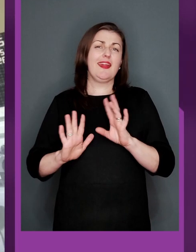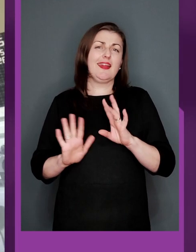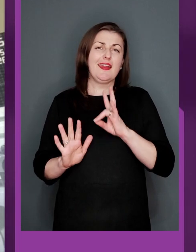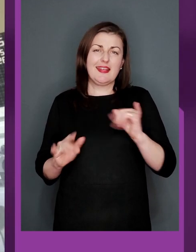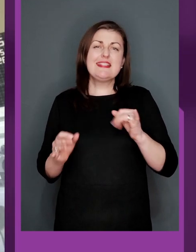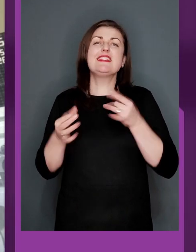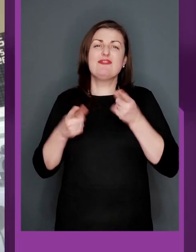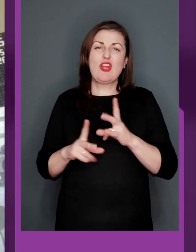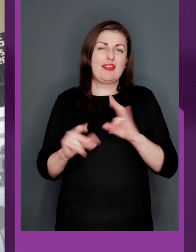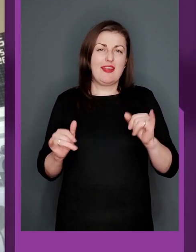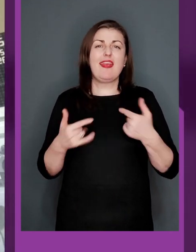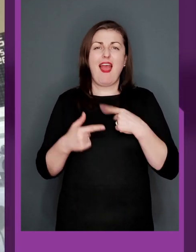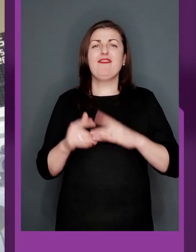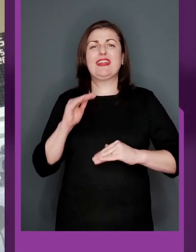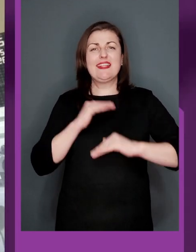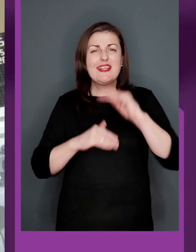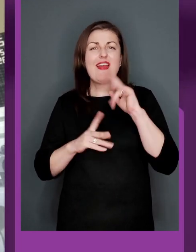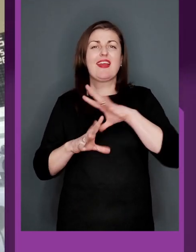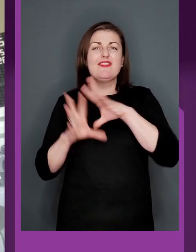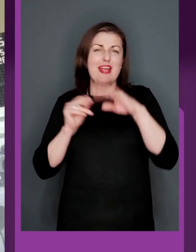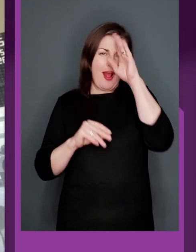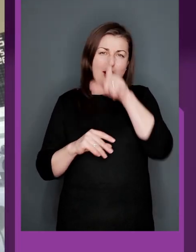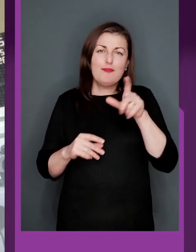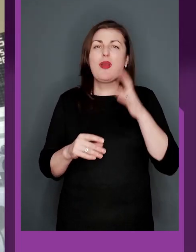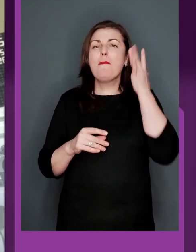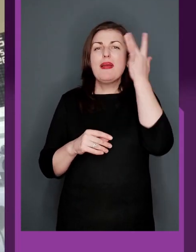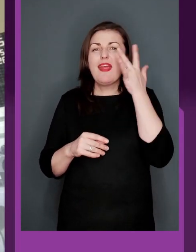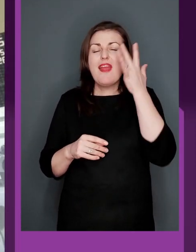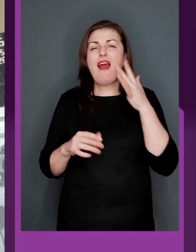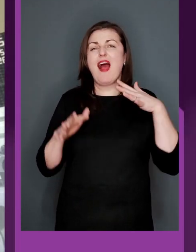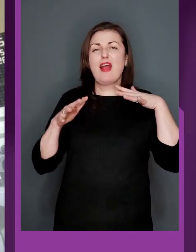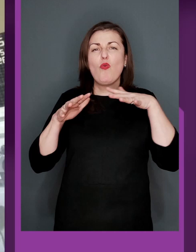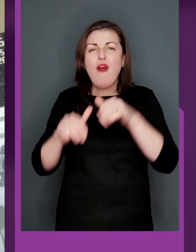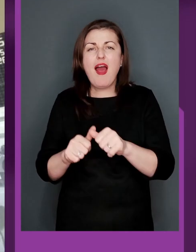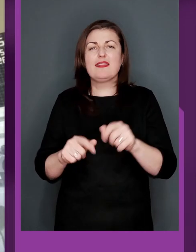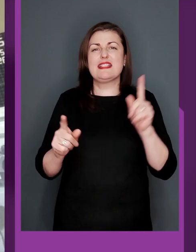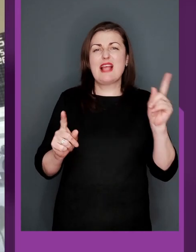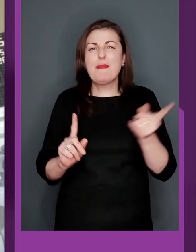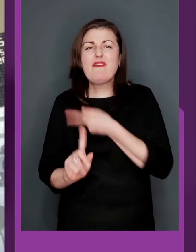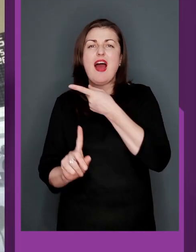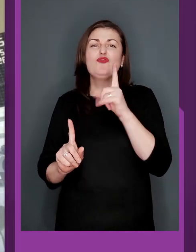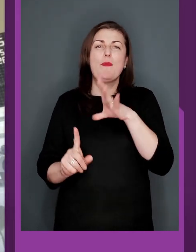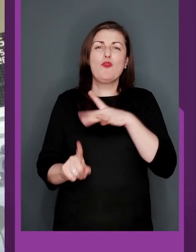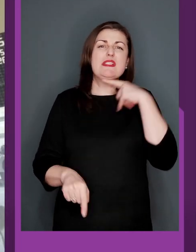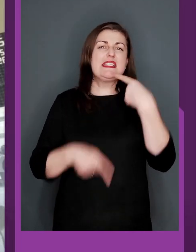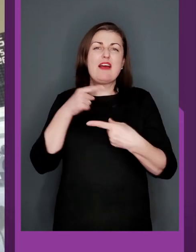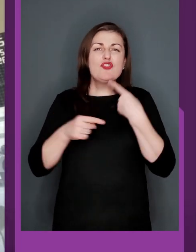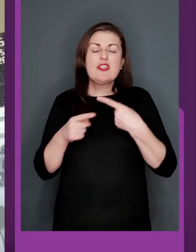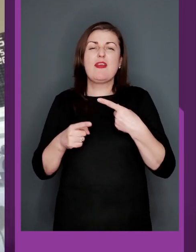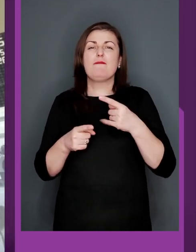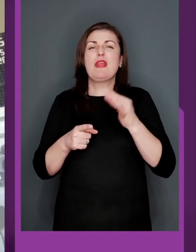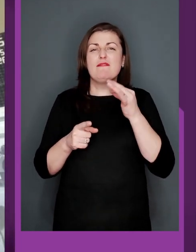Ні, звичайно, ні. Я в дитинстві, як і всі хлопчики, мріяв атакувати, забивати, щоб бути завжди